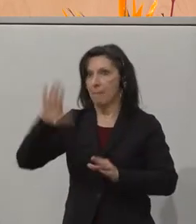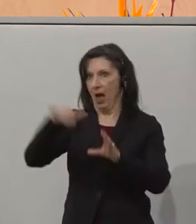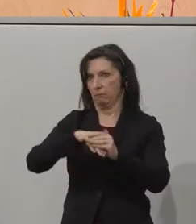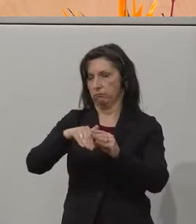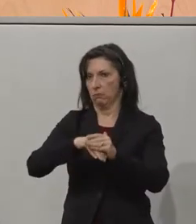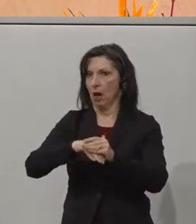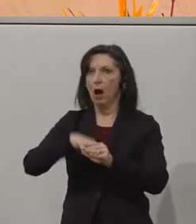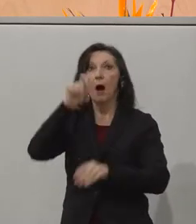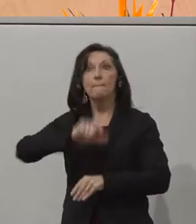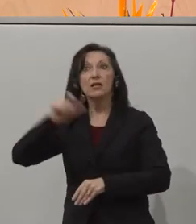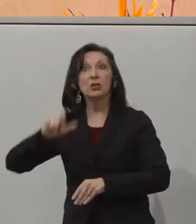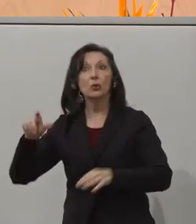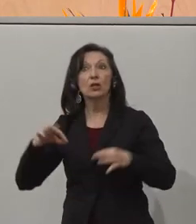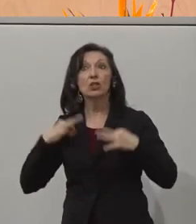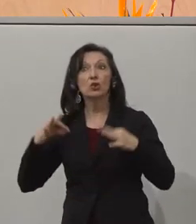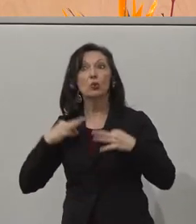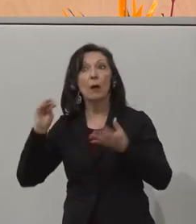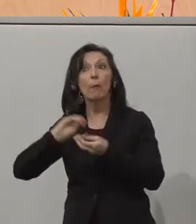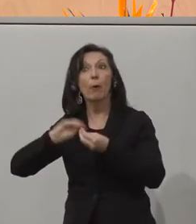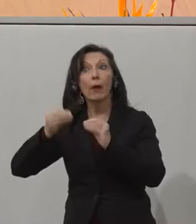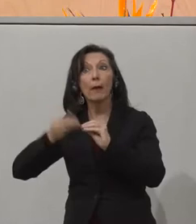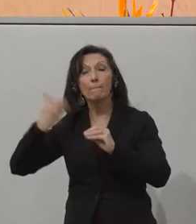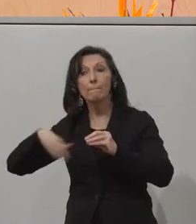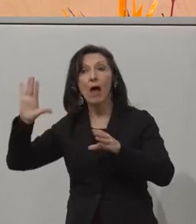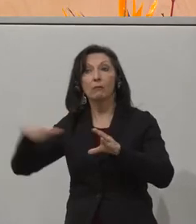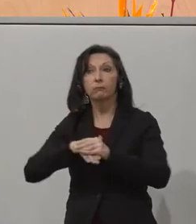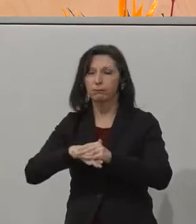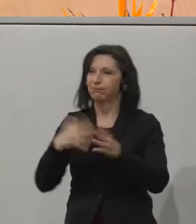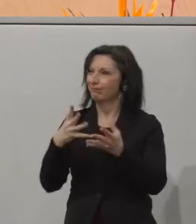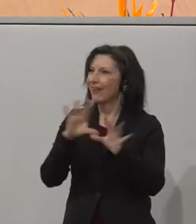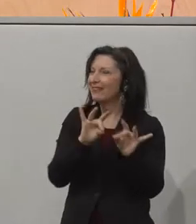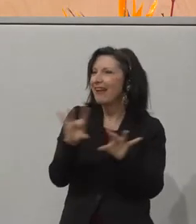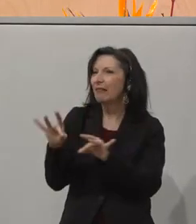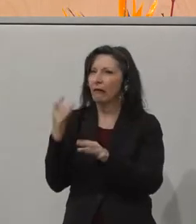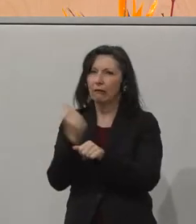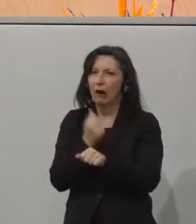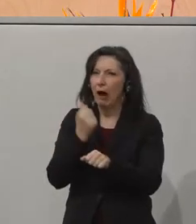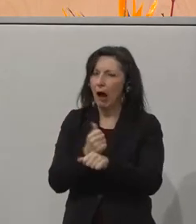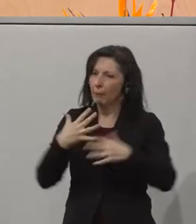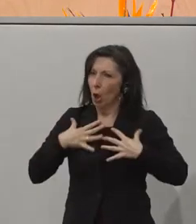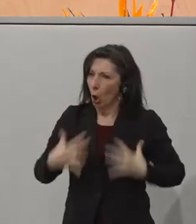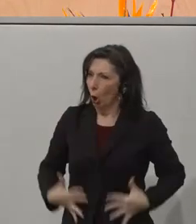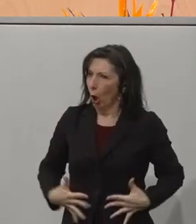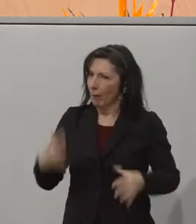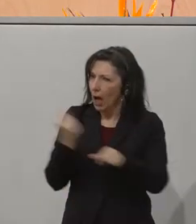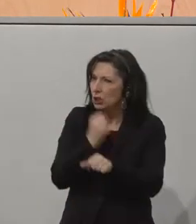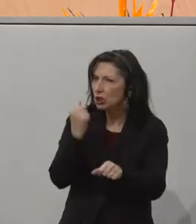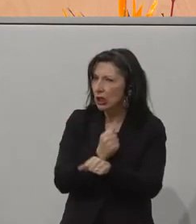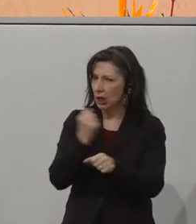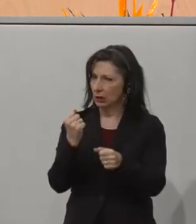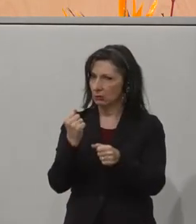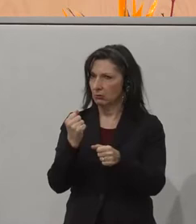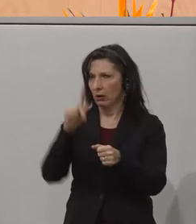gesundheitlichen Problemen führen, weil physisch anstrengende Tätigkeiten, und das ist bekannt aus allen Studien, von